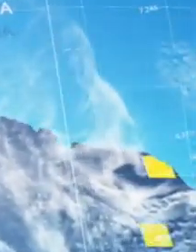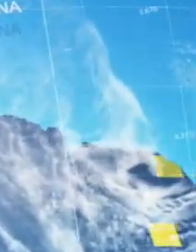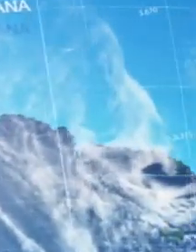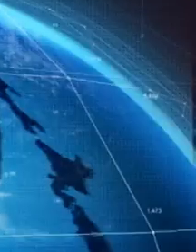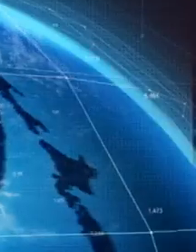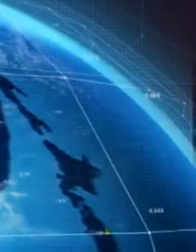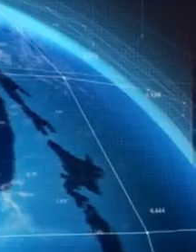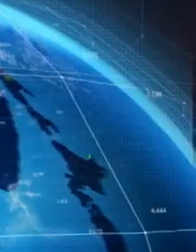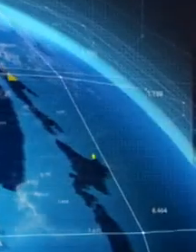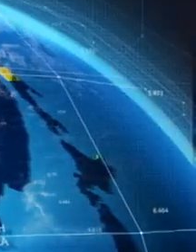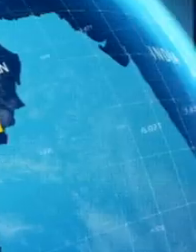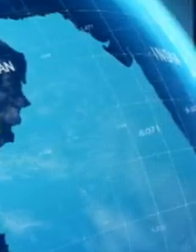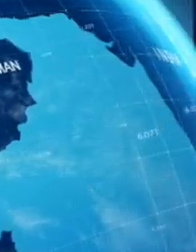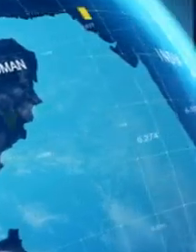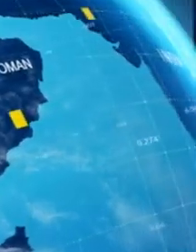Muzika